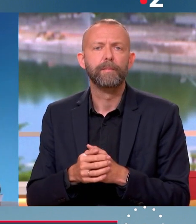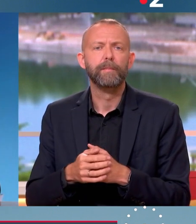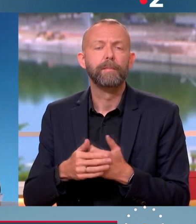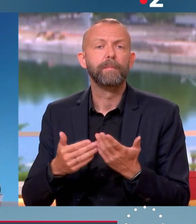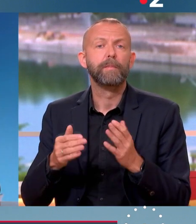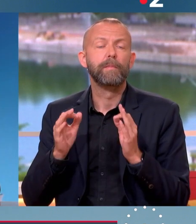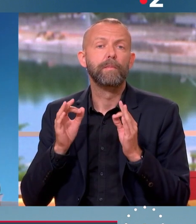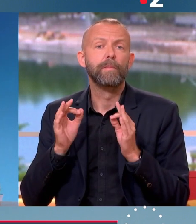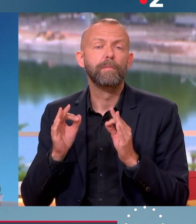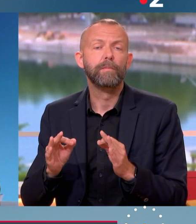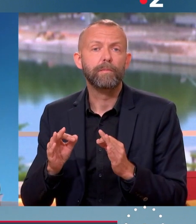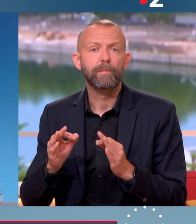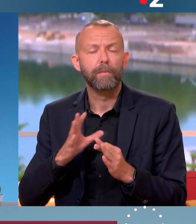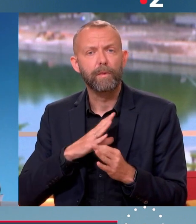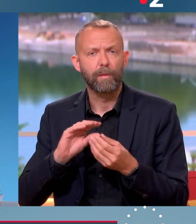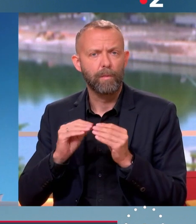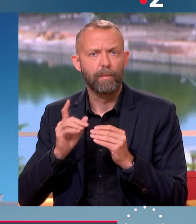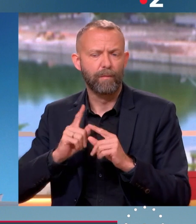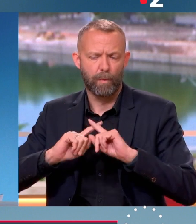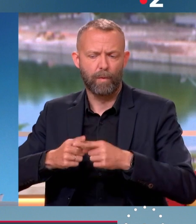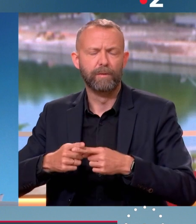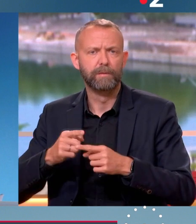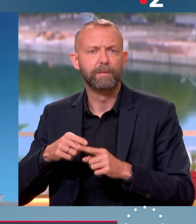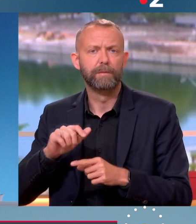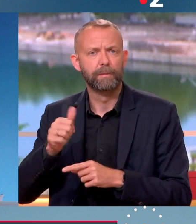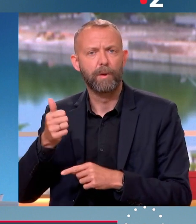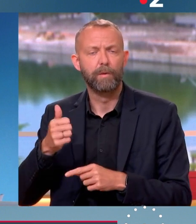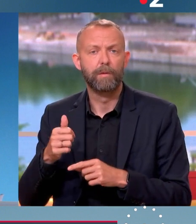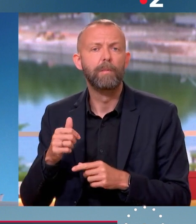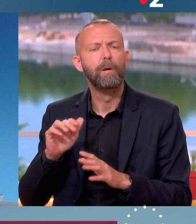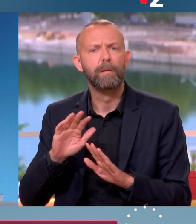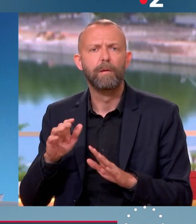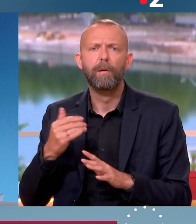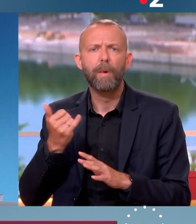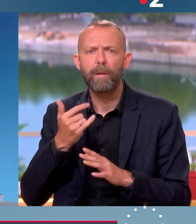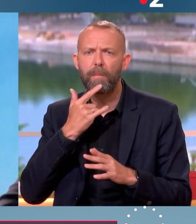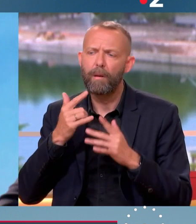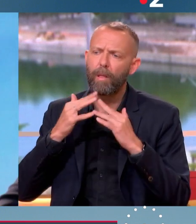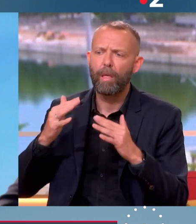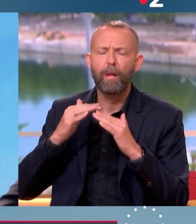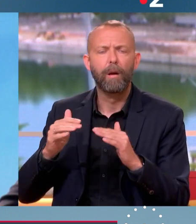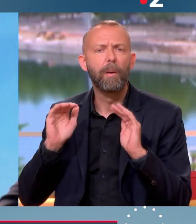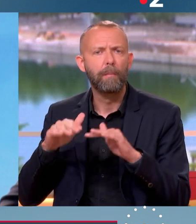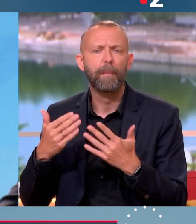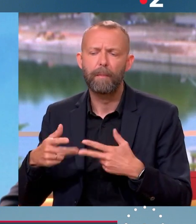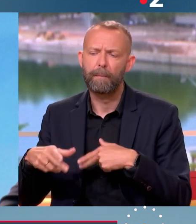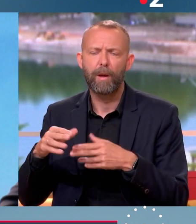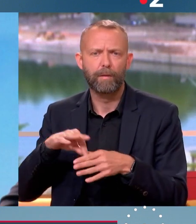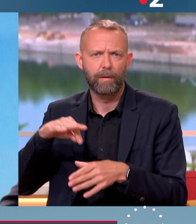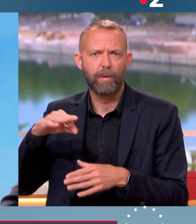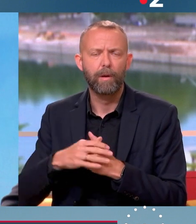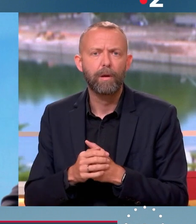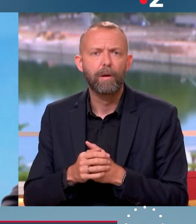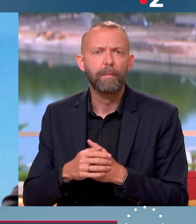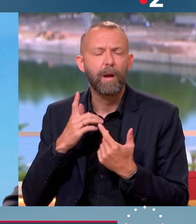Il y a un travail de conviction à faire, vous pensez quand même ? D'abord, il ne pas faire de démagogie, même si on est en période électorale. Et il faut se dire que cette